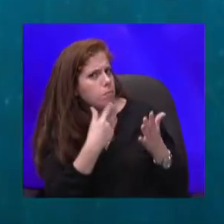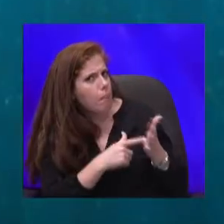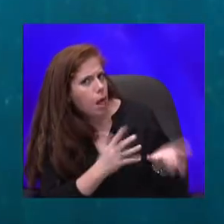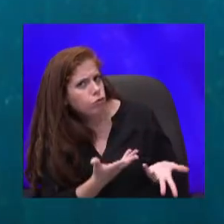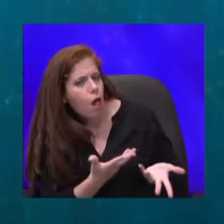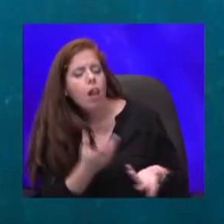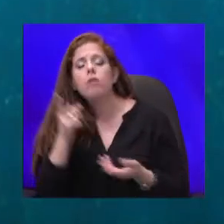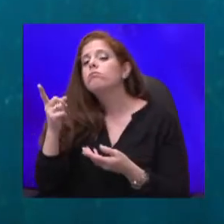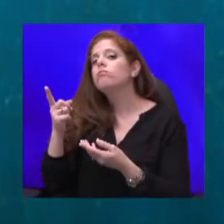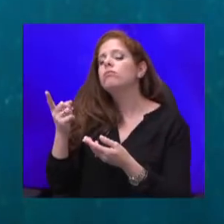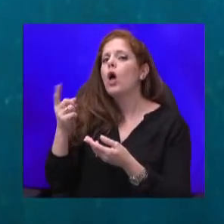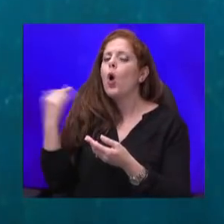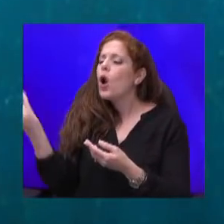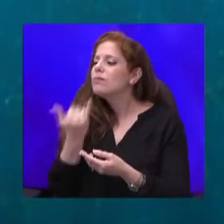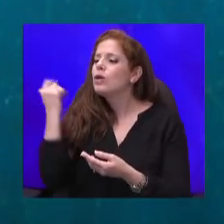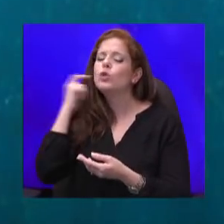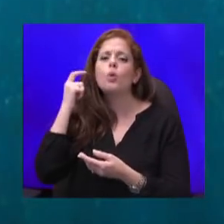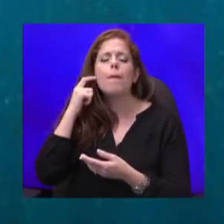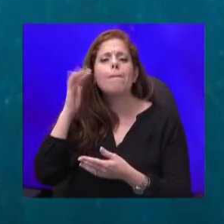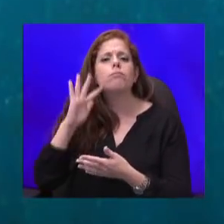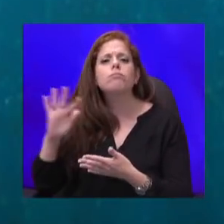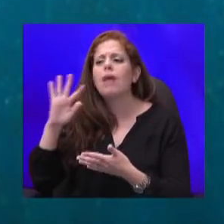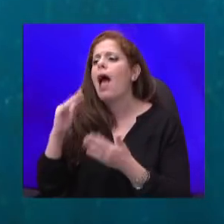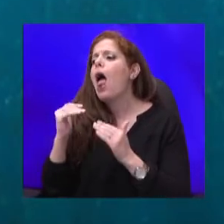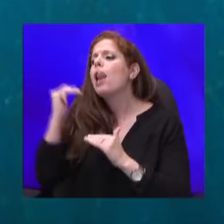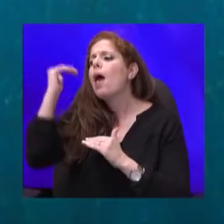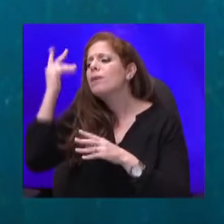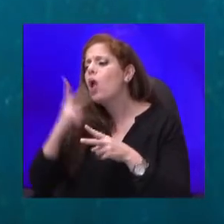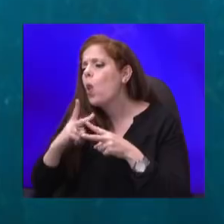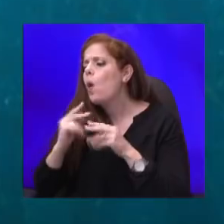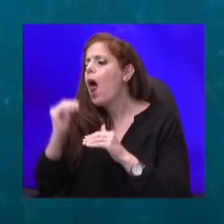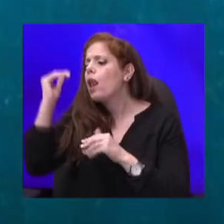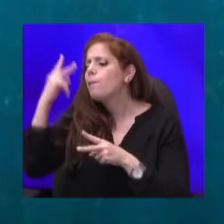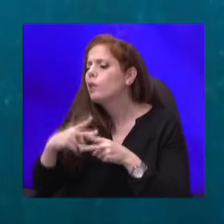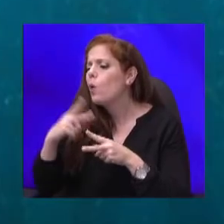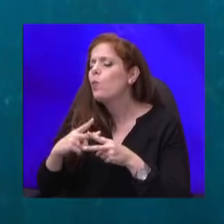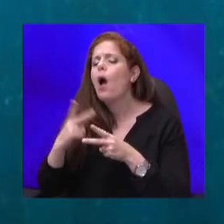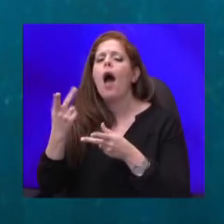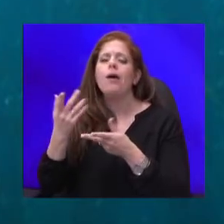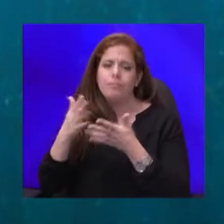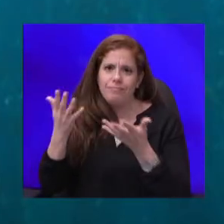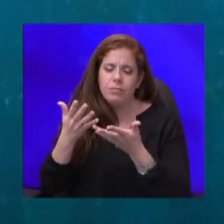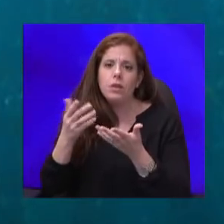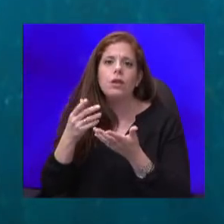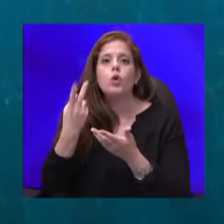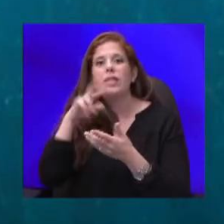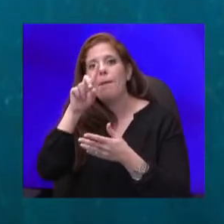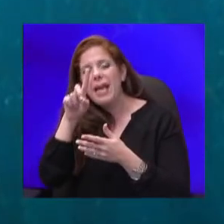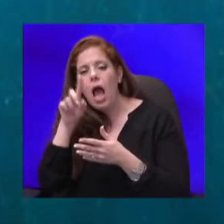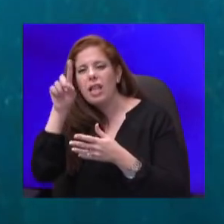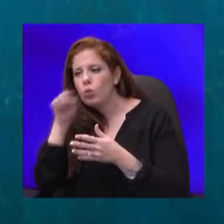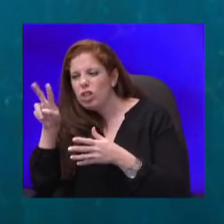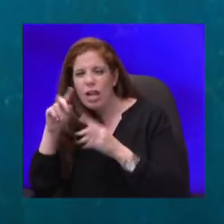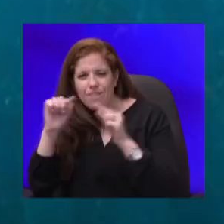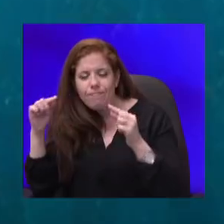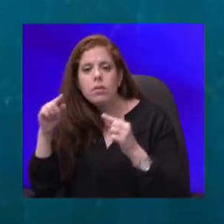שומעים ברקע, עלייה בתחלואה, עלייה בתחלואה, עלייה בער, 1.2, יותר מ-1 וכן הלאה. ועדיין, מסגרת